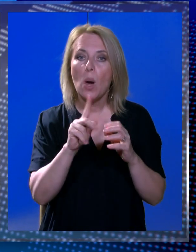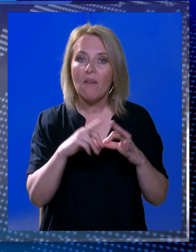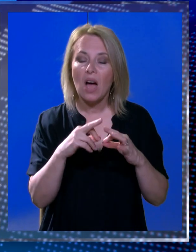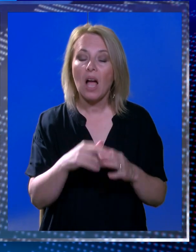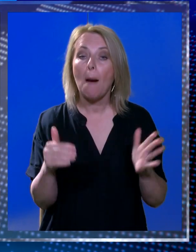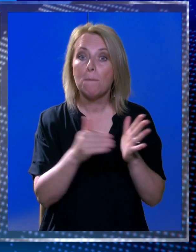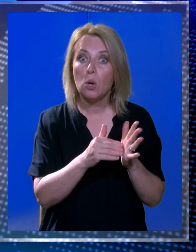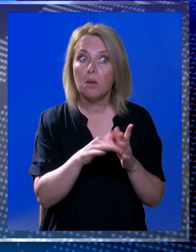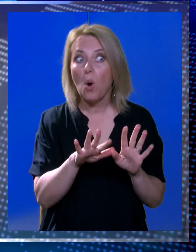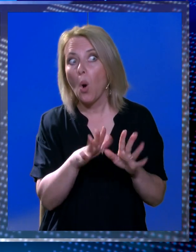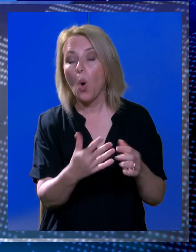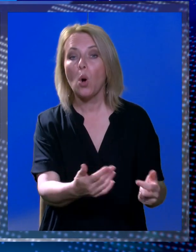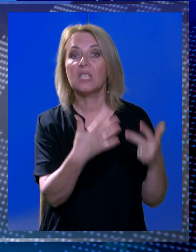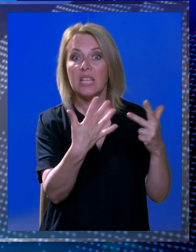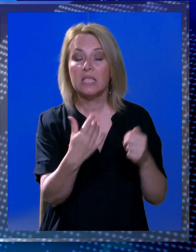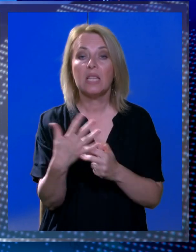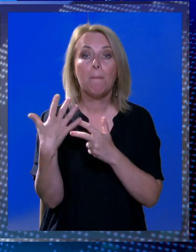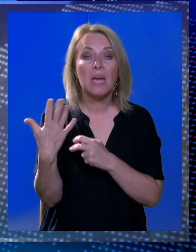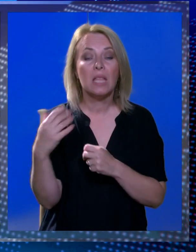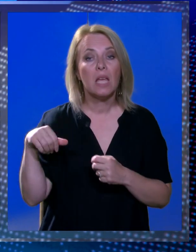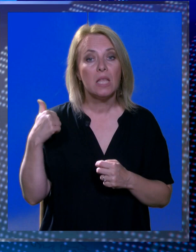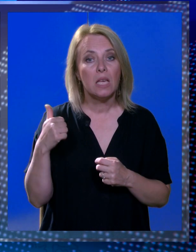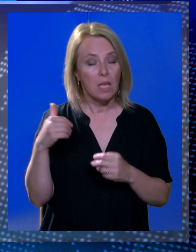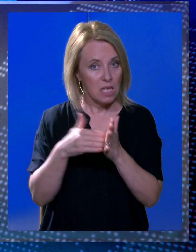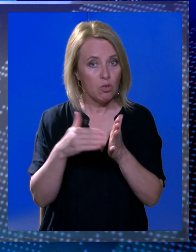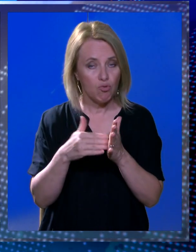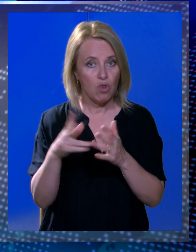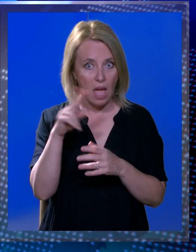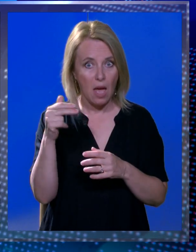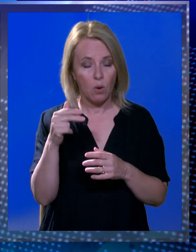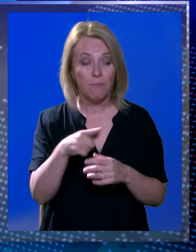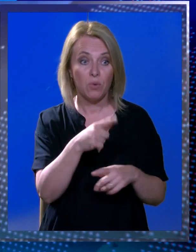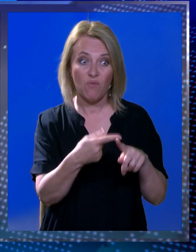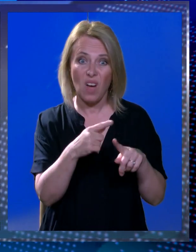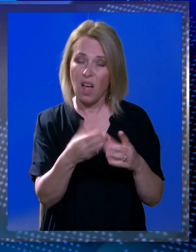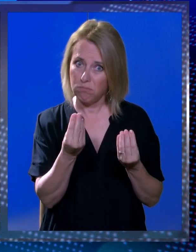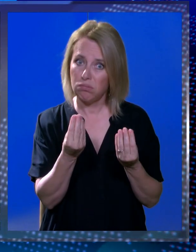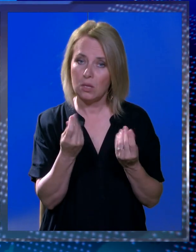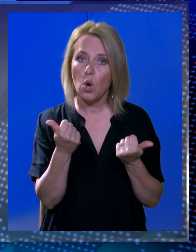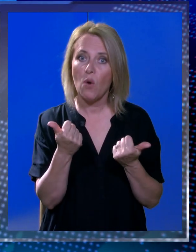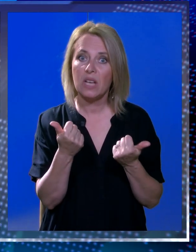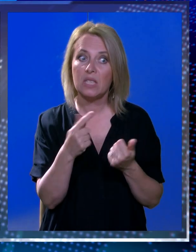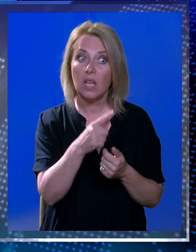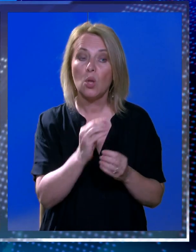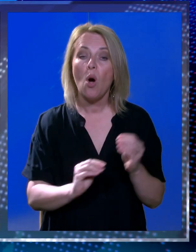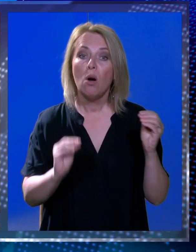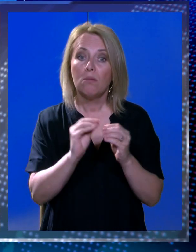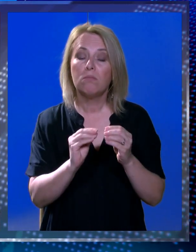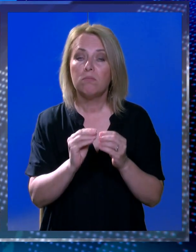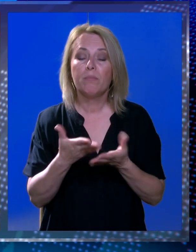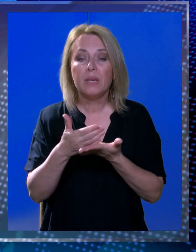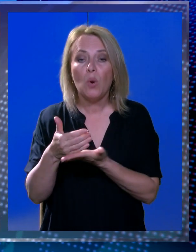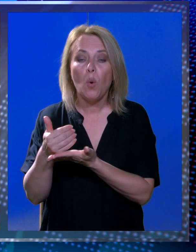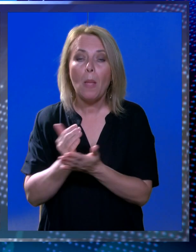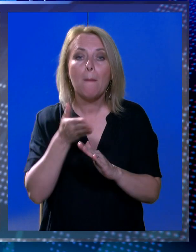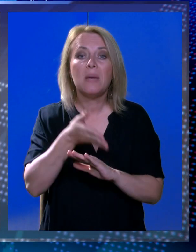potrebe su za dnevni boravak oko 85 tisuća. Dakle i tu, ističe, nedostaje značajan dio sredstava koji nadoknađuju kroz